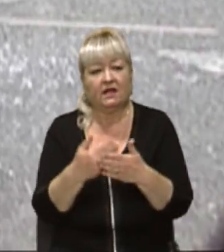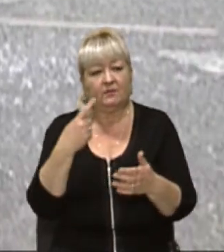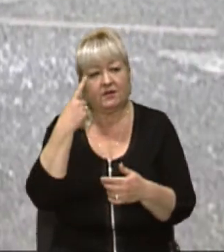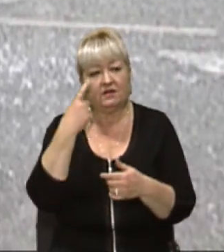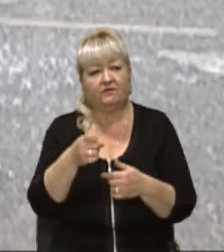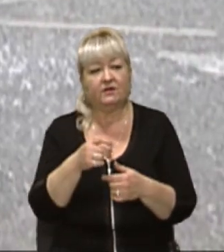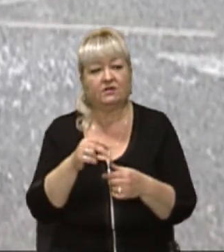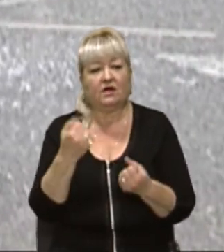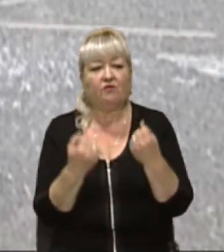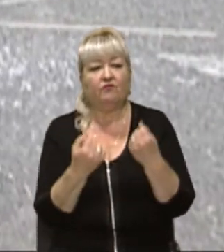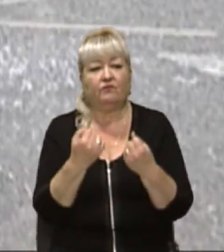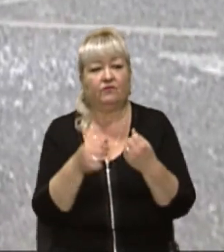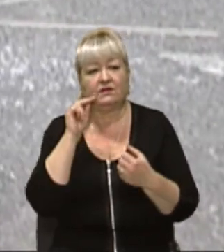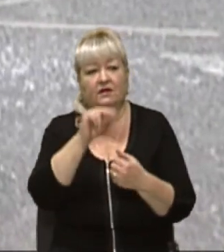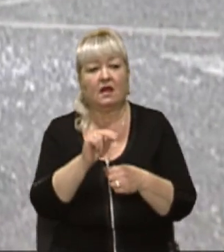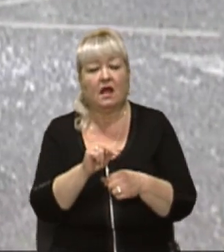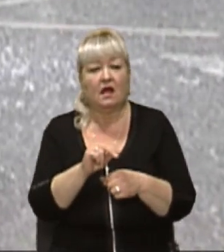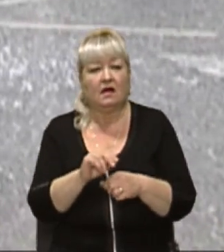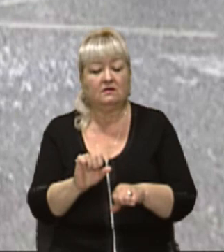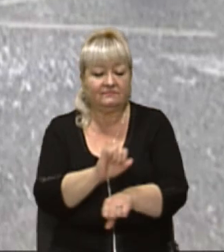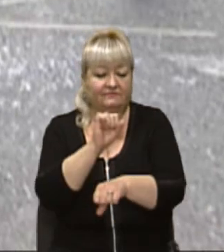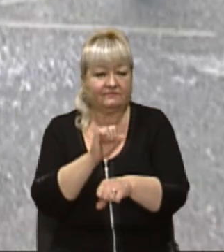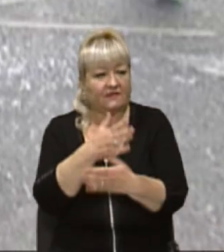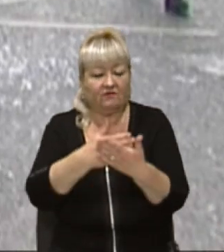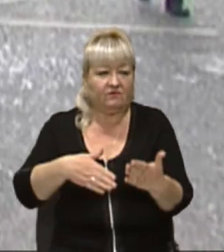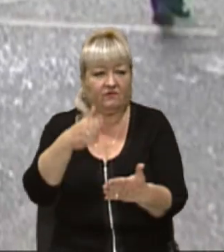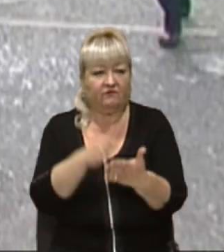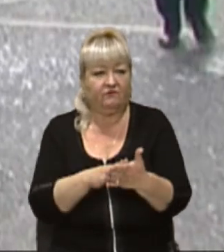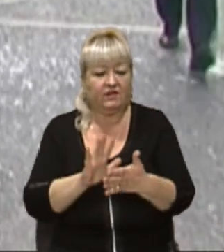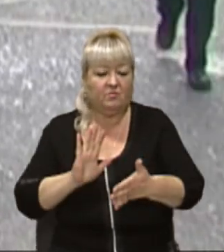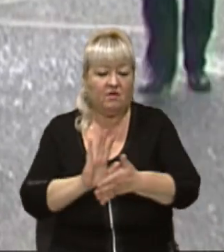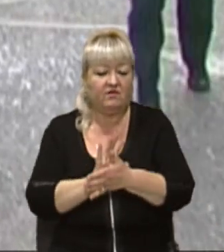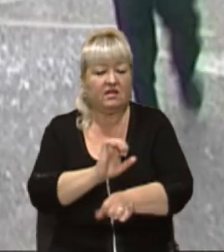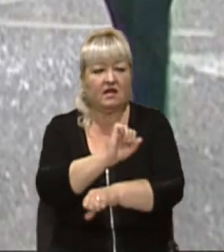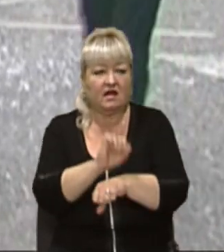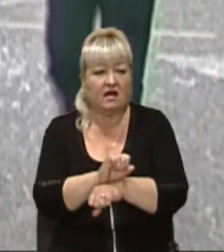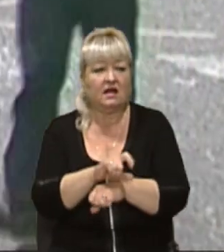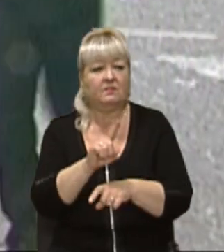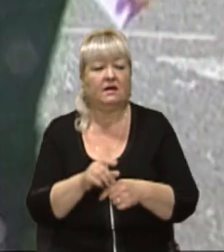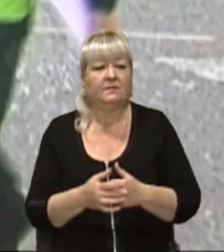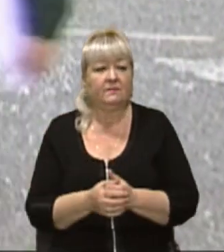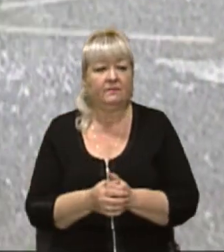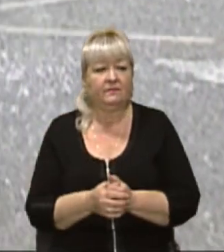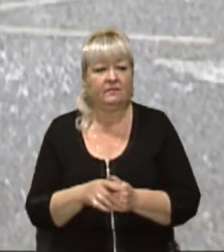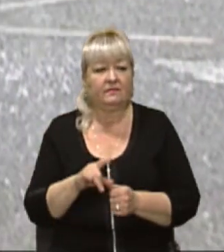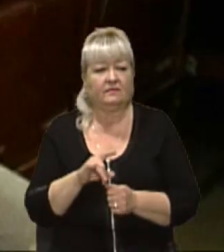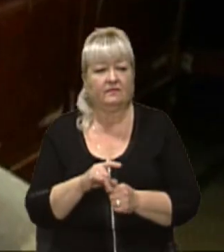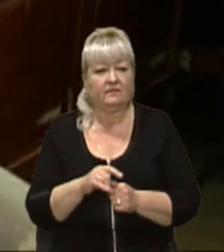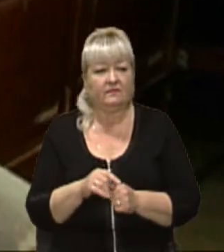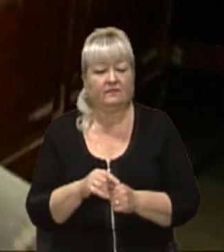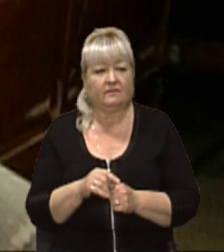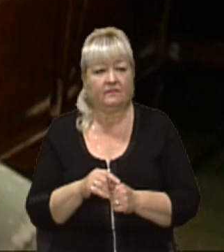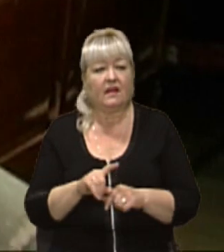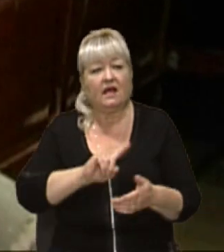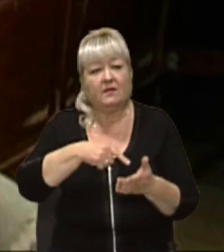маршрутного транспортного засобу відмовили гальма. За попередньою інформацією. Та не порався з керуванням, екстренно запинив маршрутку та в'їхав в інший автобус.